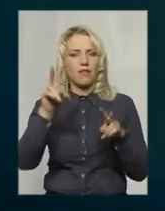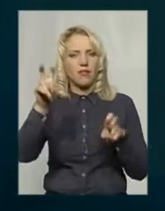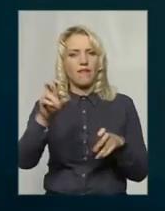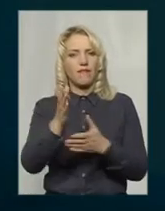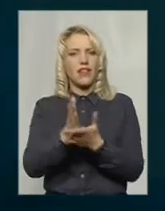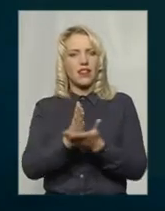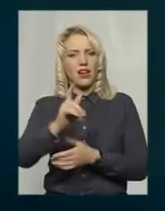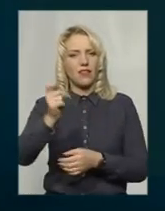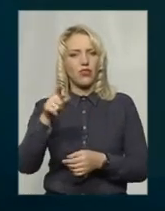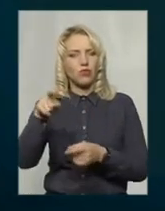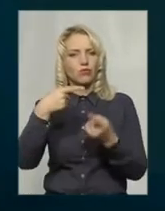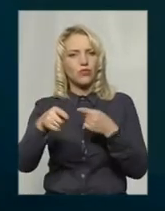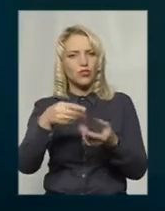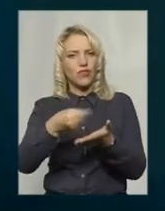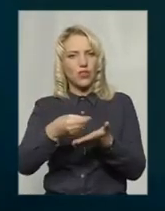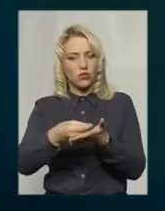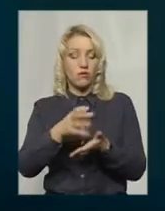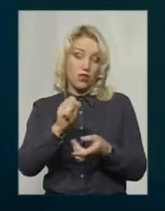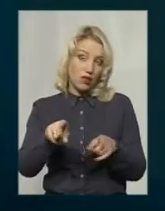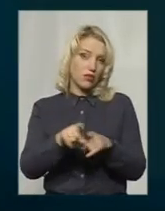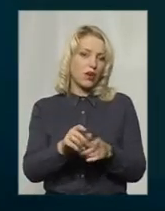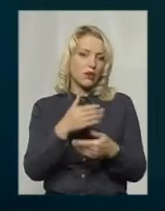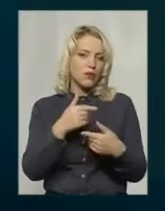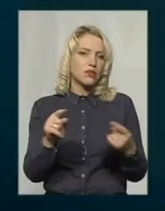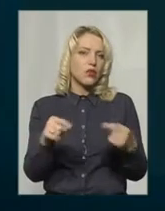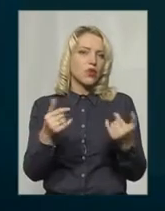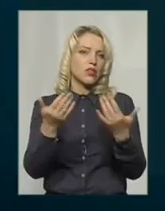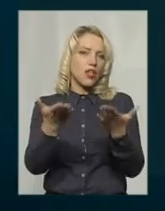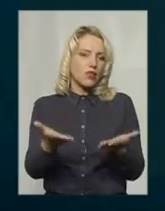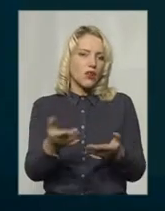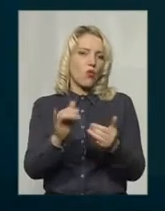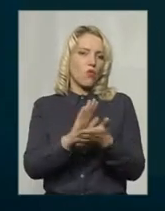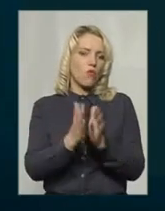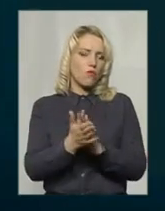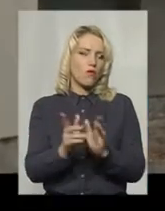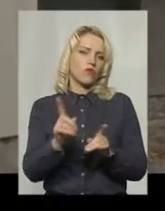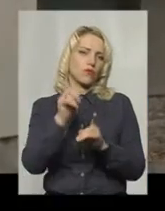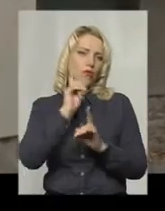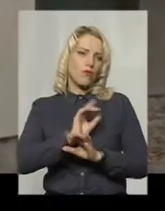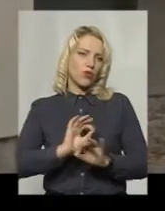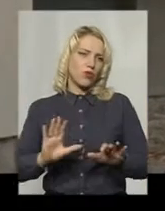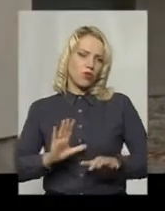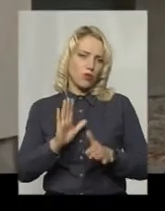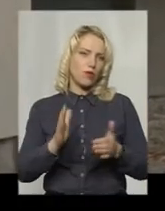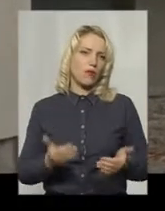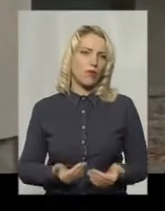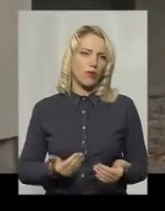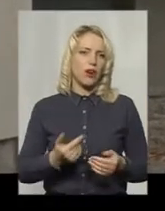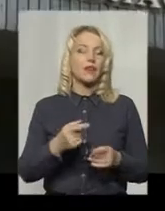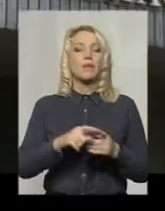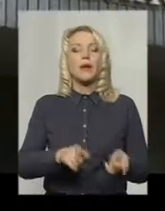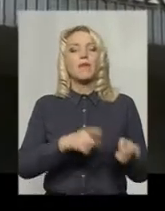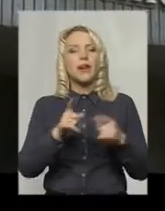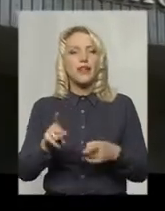фінансування. А так ми їм створили умови для того, щоб їм було комфортне перебування. Переїзд пов'язаний з реконструкцією